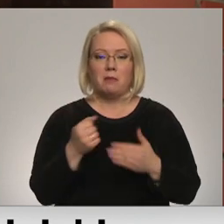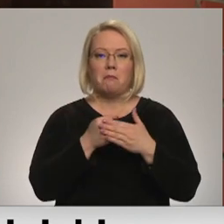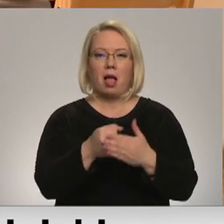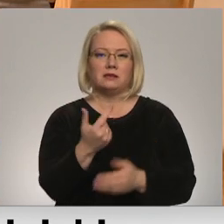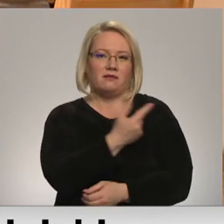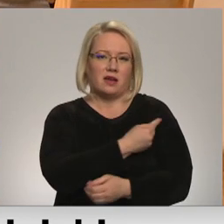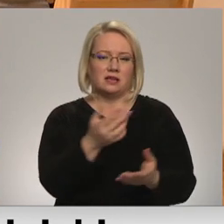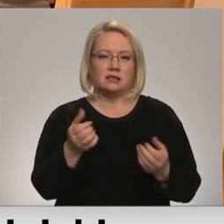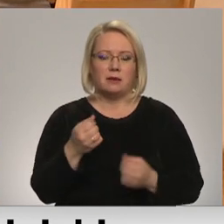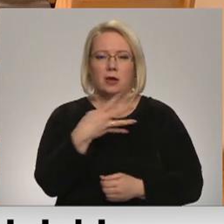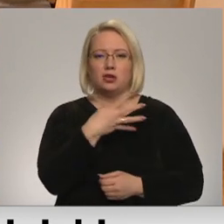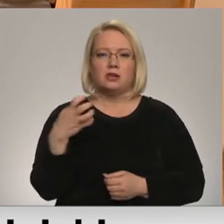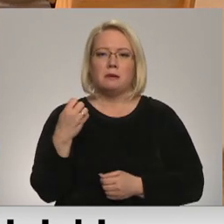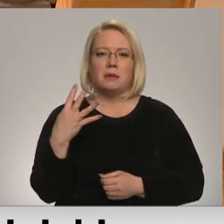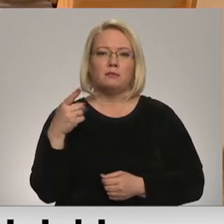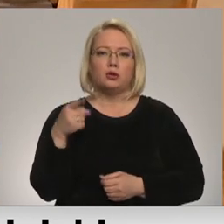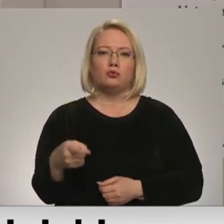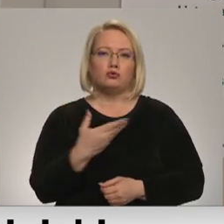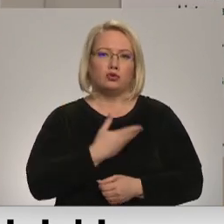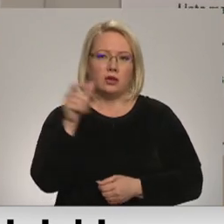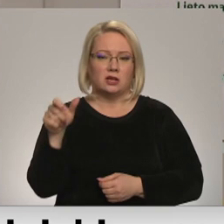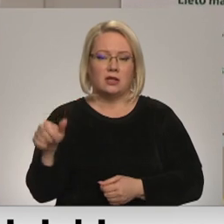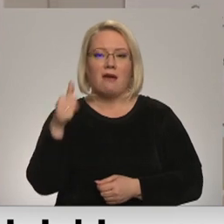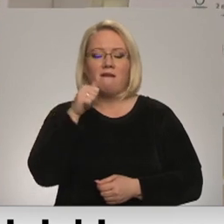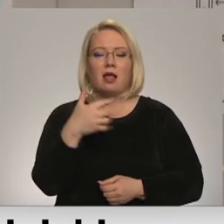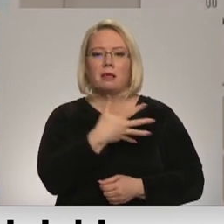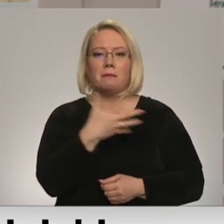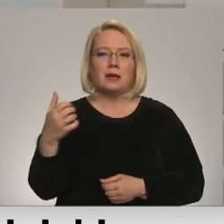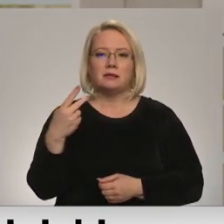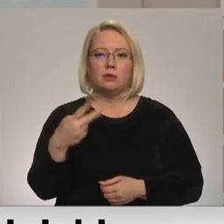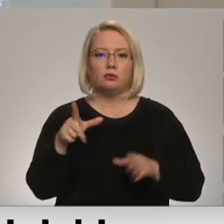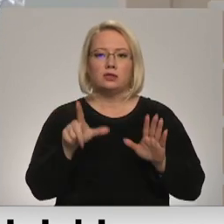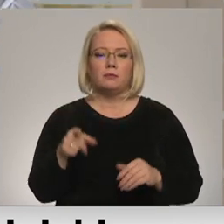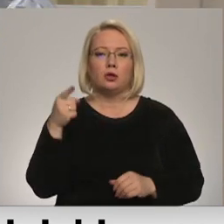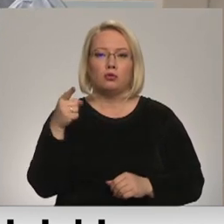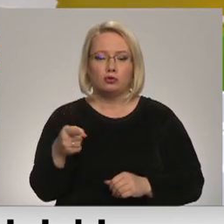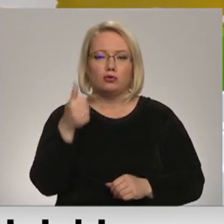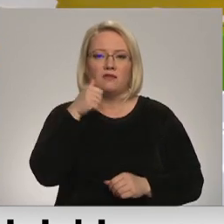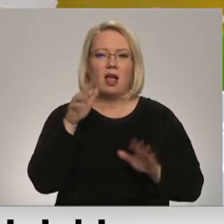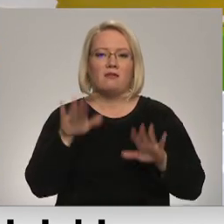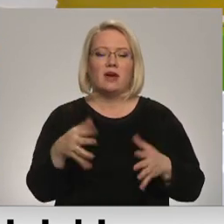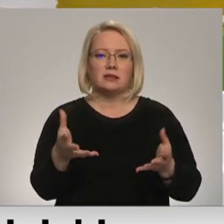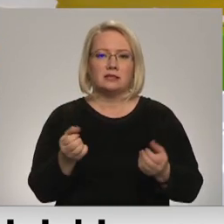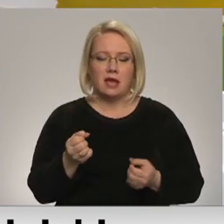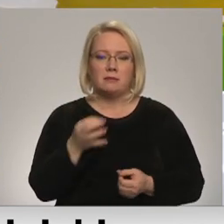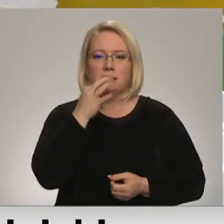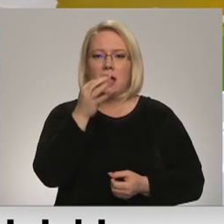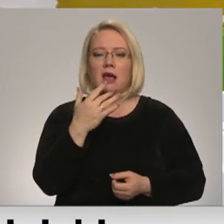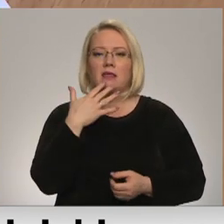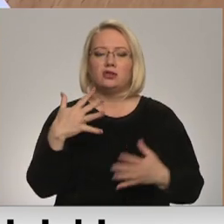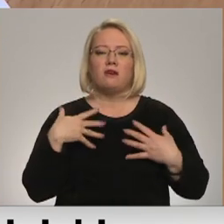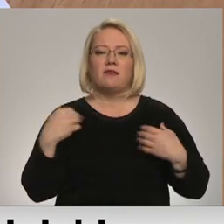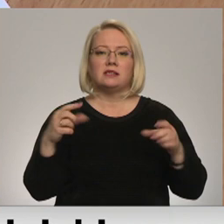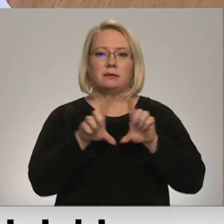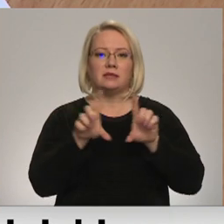saņēmuši 45 tūkstoši iedzīvotāju. Vēl 527 tūkstoši ir tiesīgi to saņemt, norāda Nacionālajā veselības dienestā.